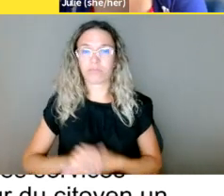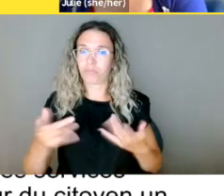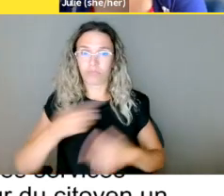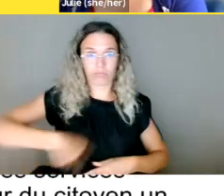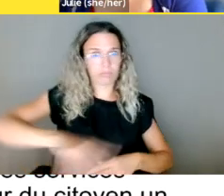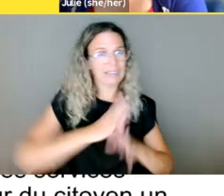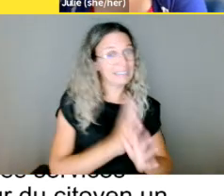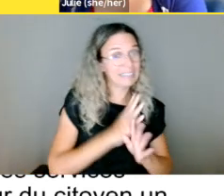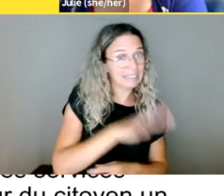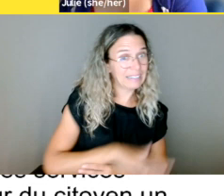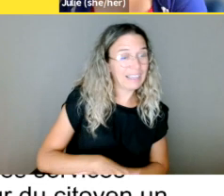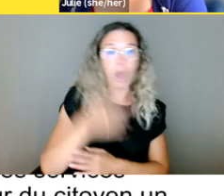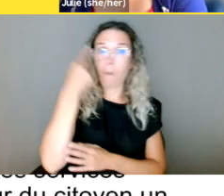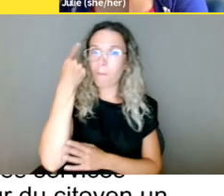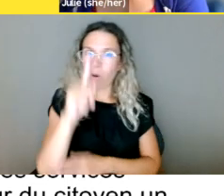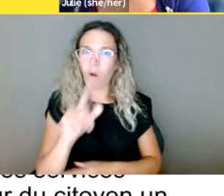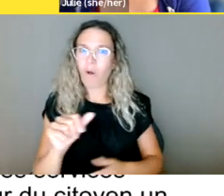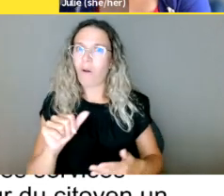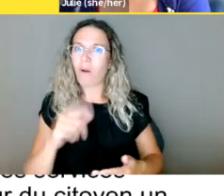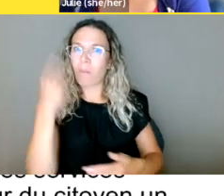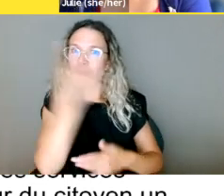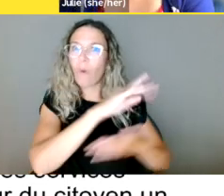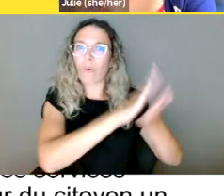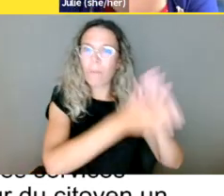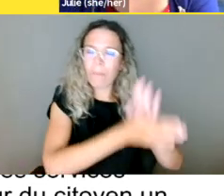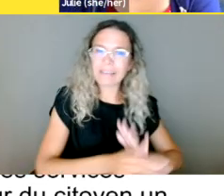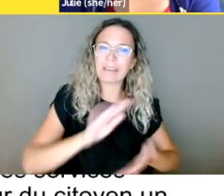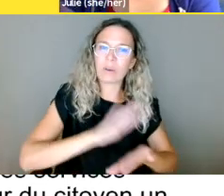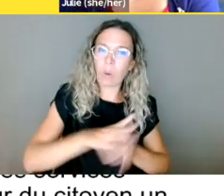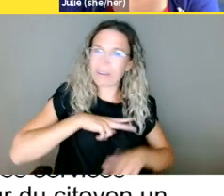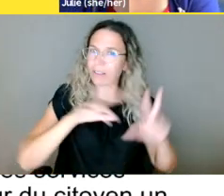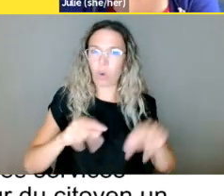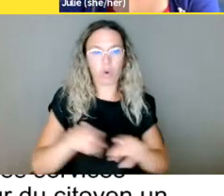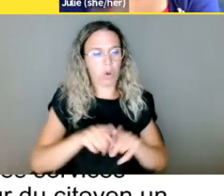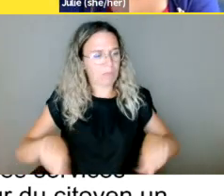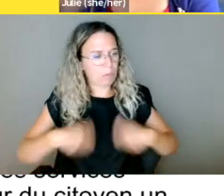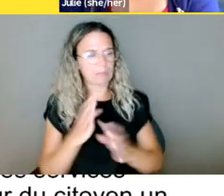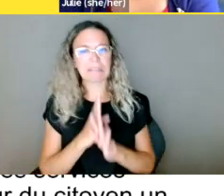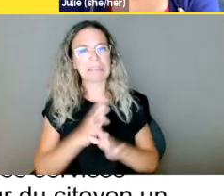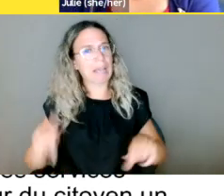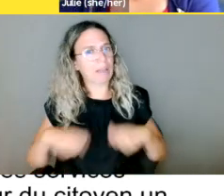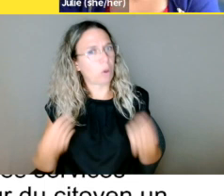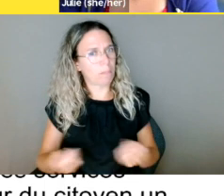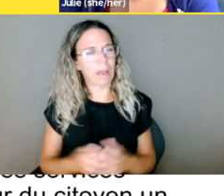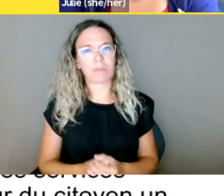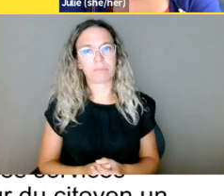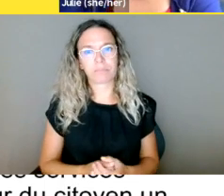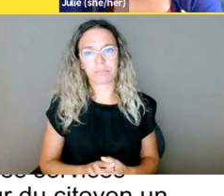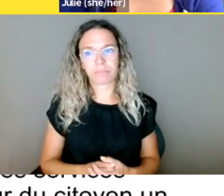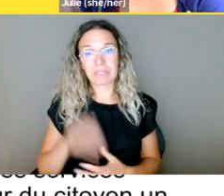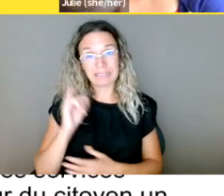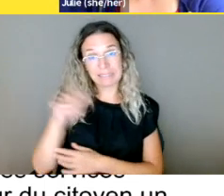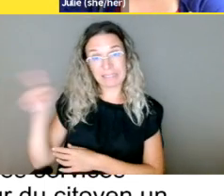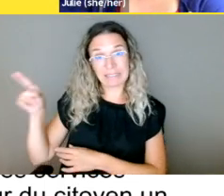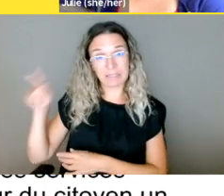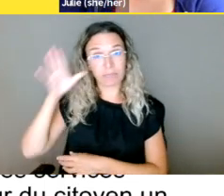toutes les interactions que vous pouvez avoir avec un commerçant. et on se comprend que c'est à titre de monsieur, madame, tout le monde et pas nécessairement